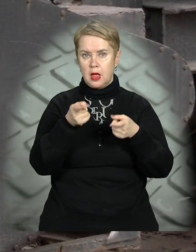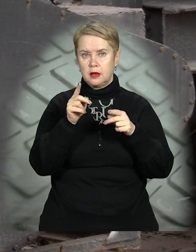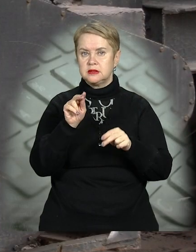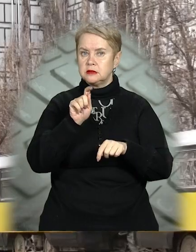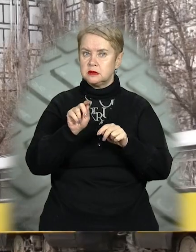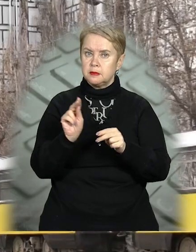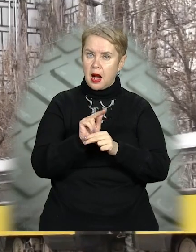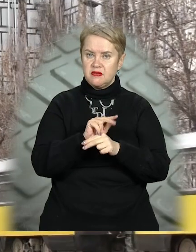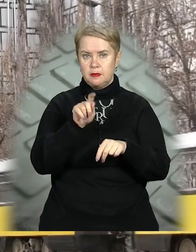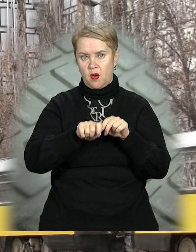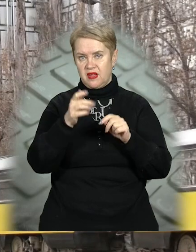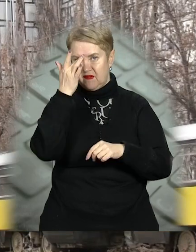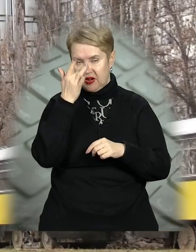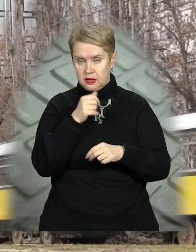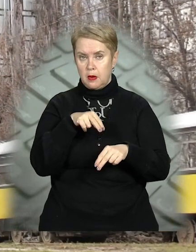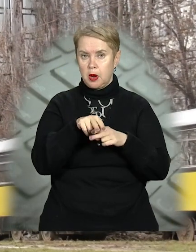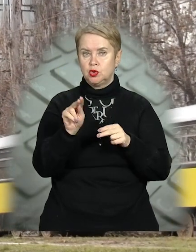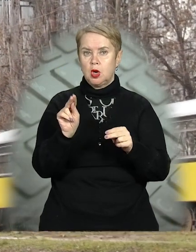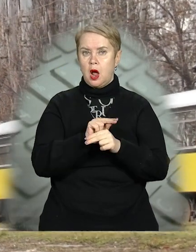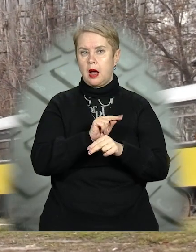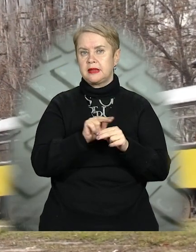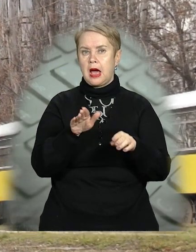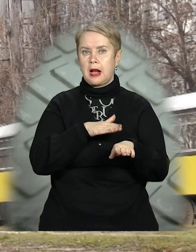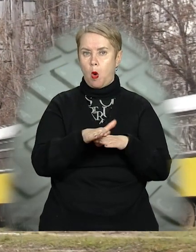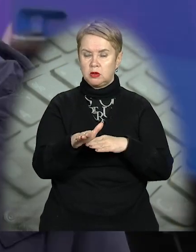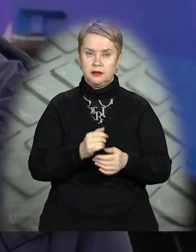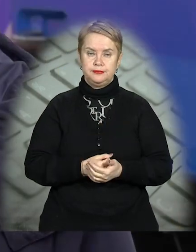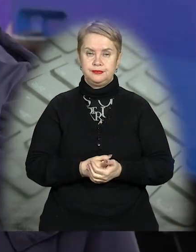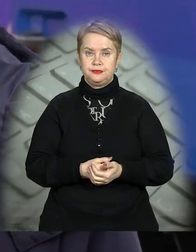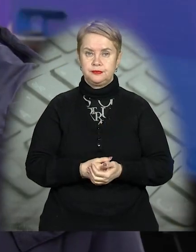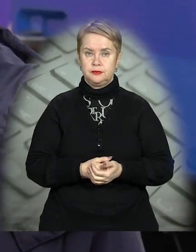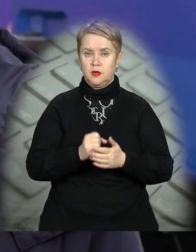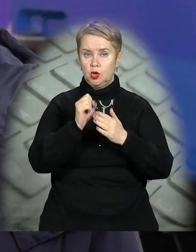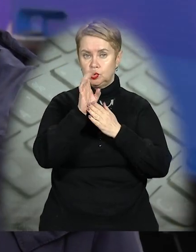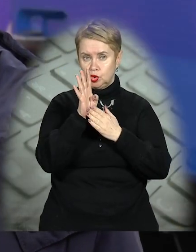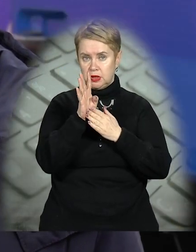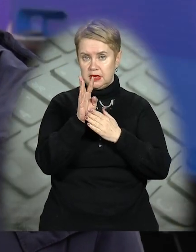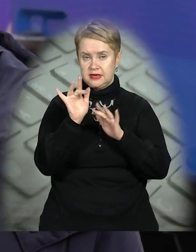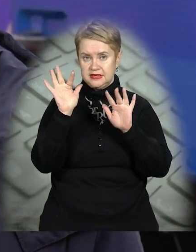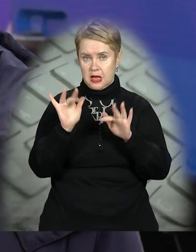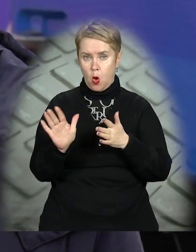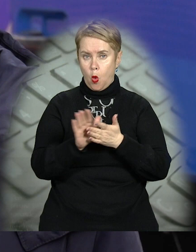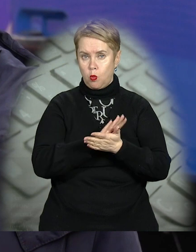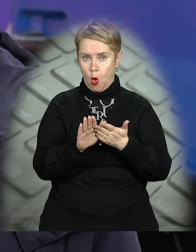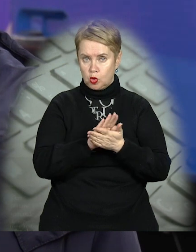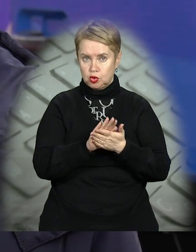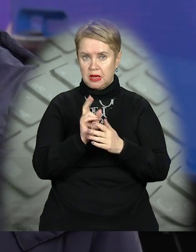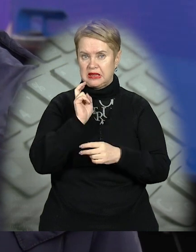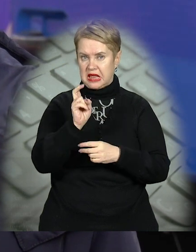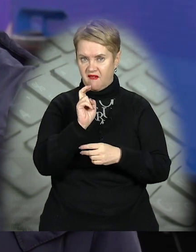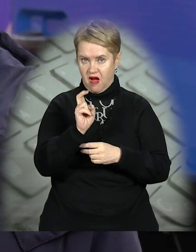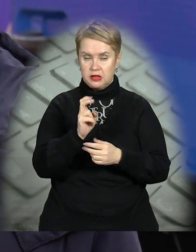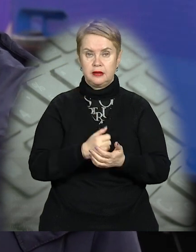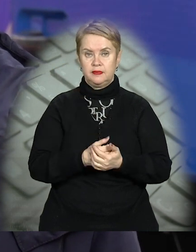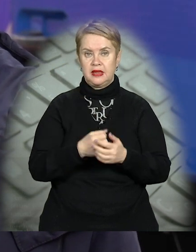перевірили ще влітку. Вони пройшли поточний або капітальний ремонт. 14 снігоуборочних трамвайних